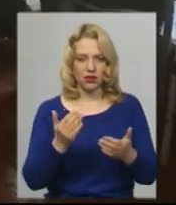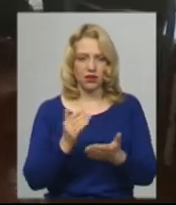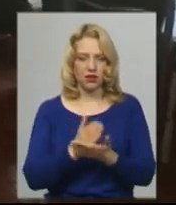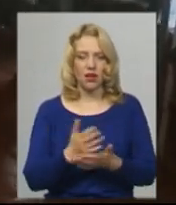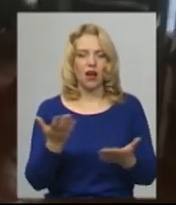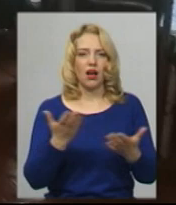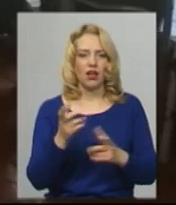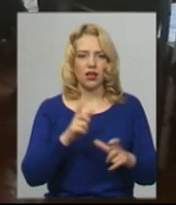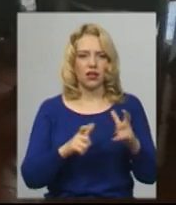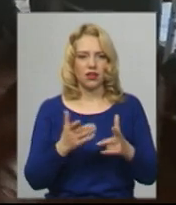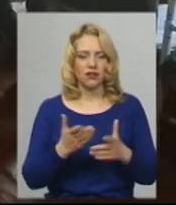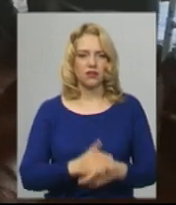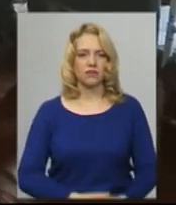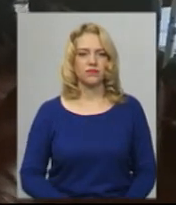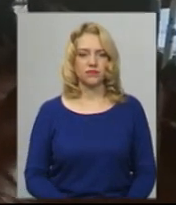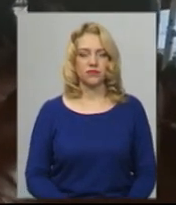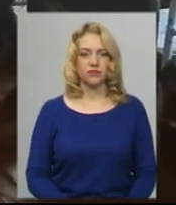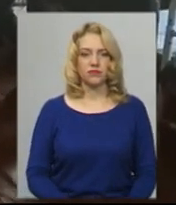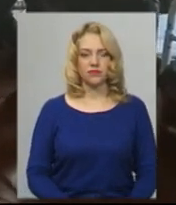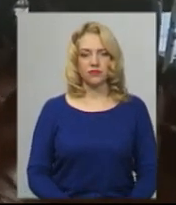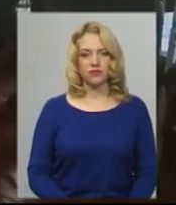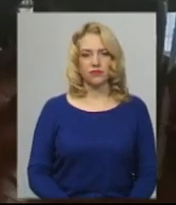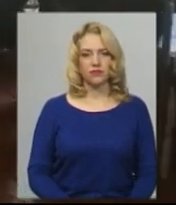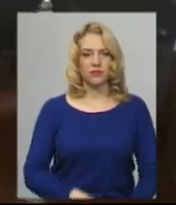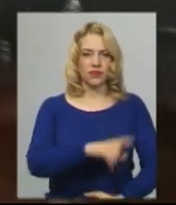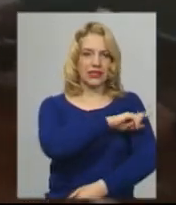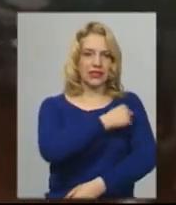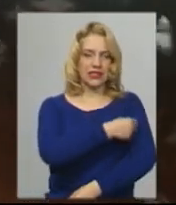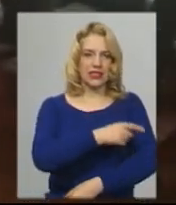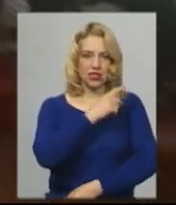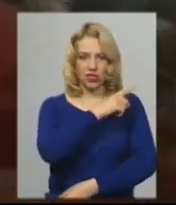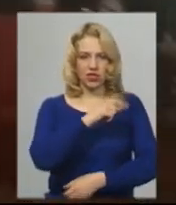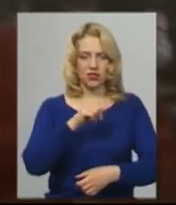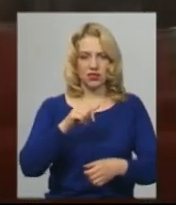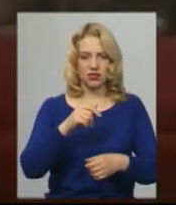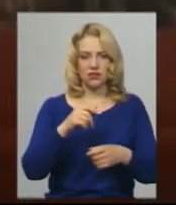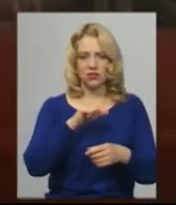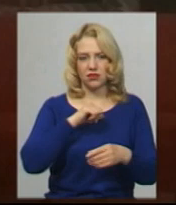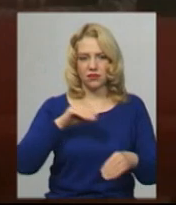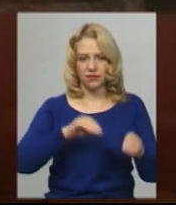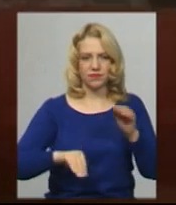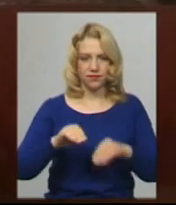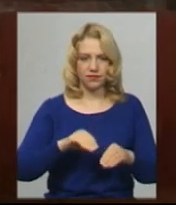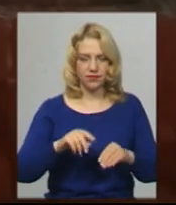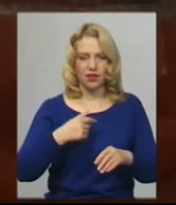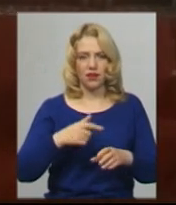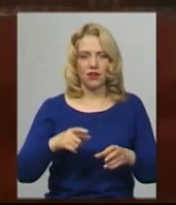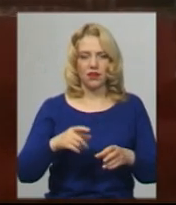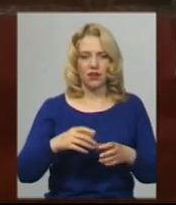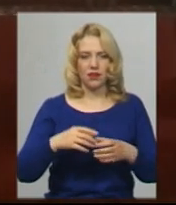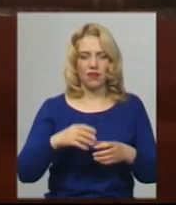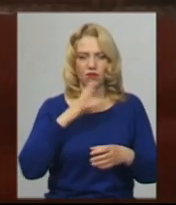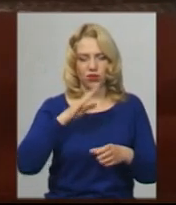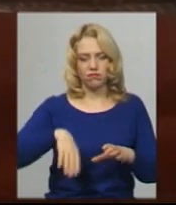Якими самими? Надають на сам час говорити, чи як він називається, такий порошок білий. Ви розбавляєте його?